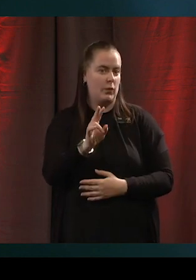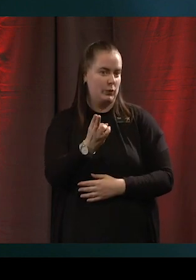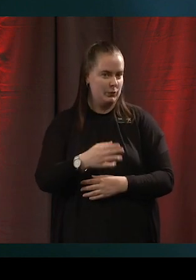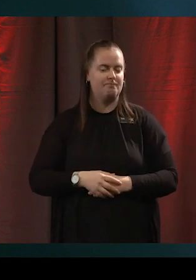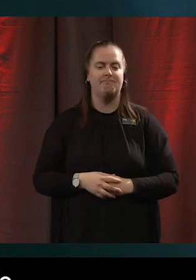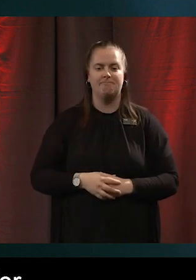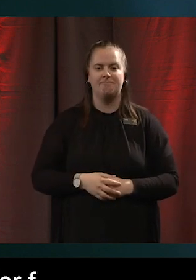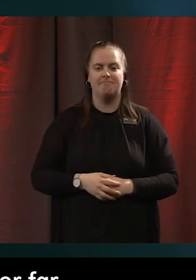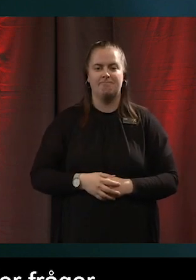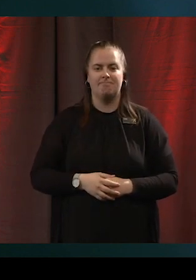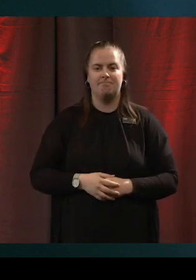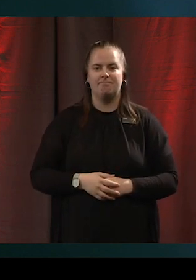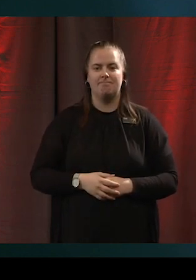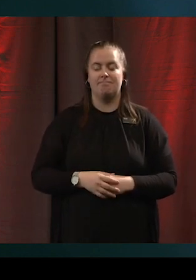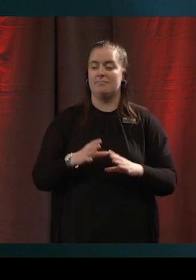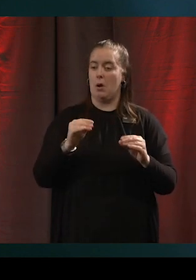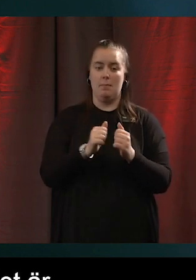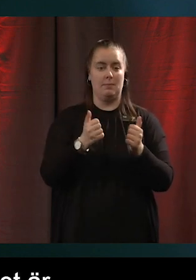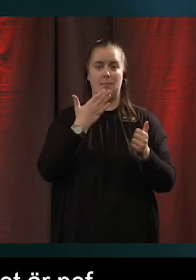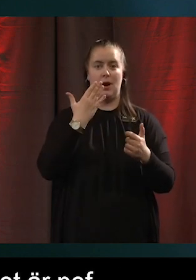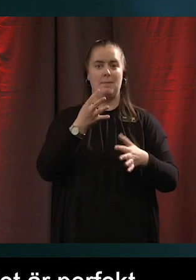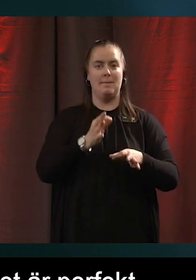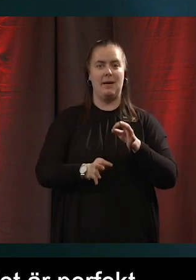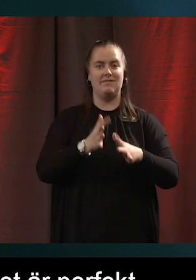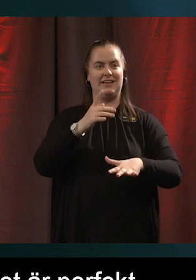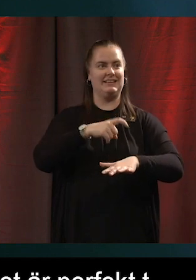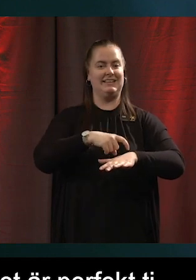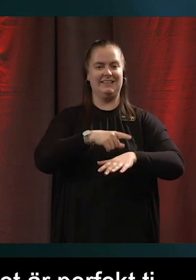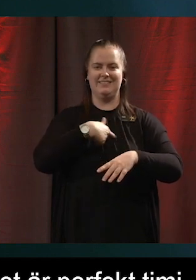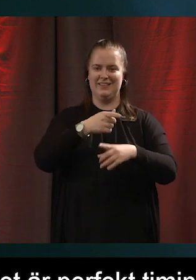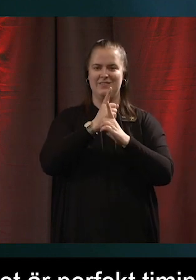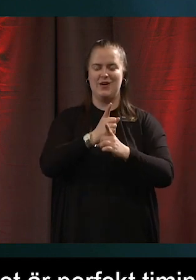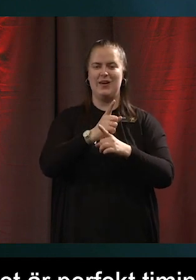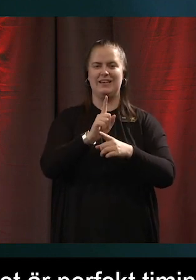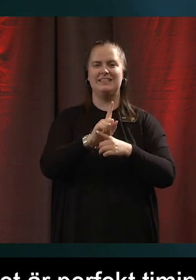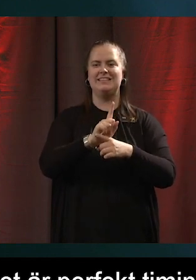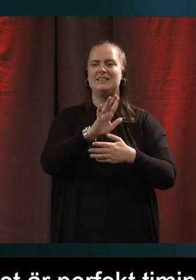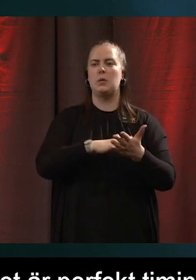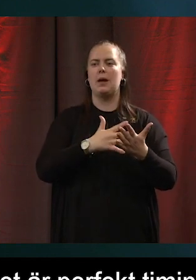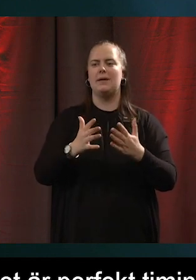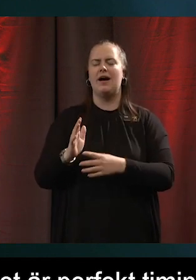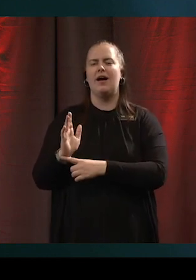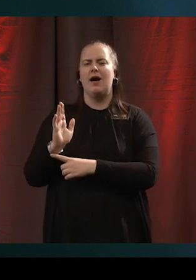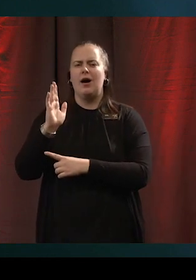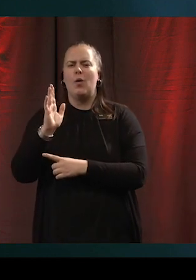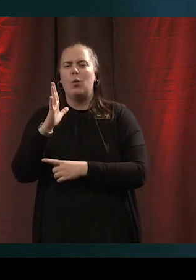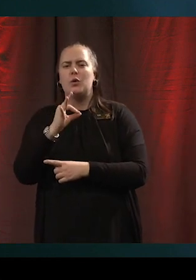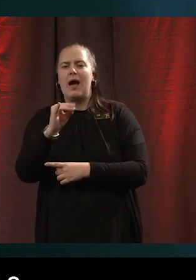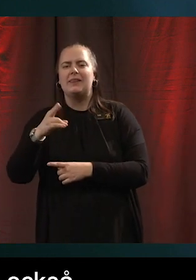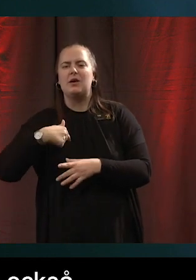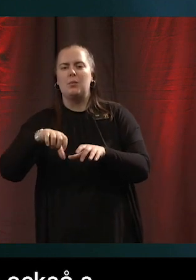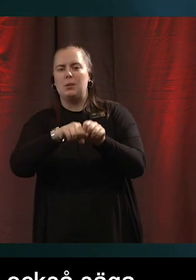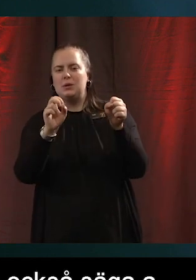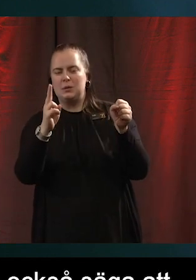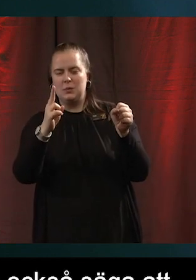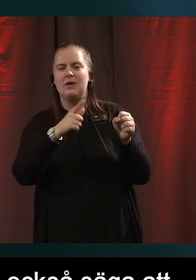Men det är liksom perfekt timing. Då är vi tillbaka på vår ursprungliga tid tabell. Vi kan säga så här också Johanna. Om jag bara får bryta in